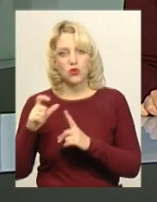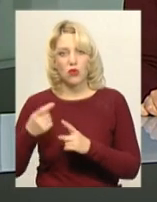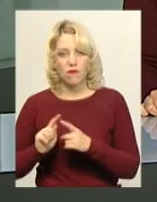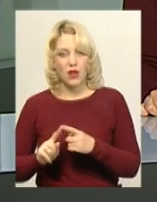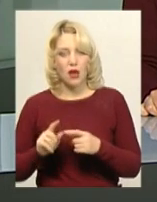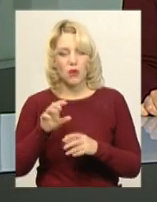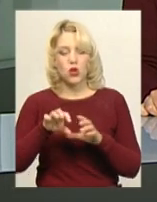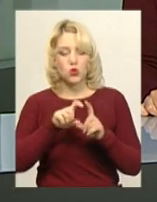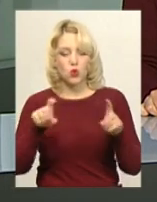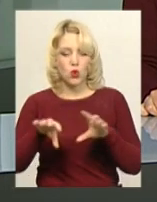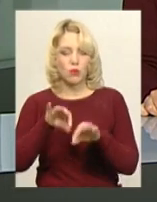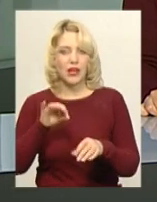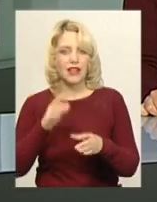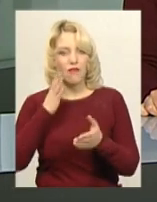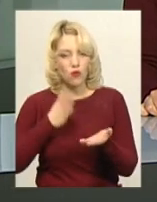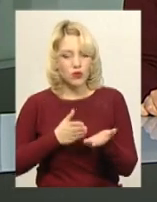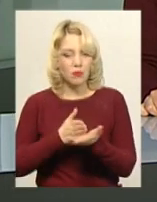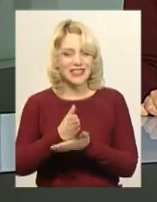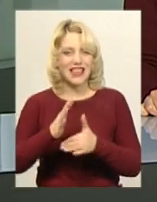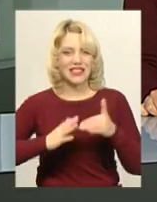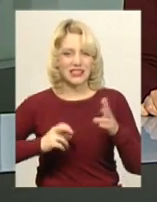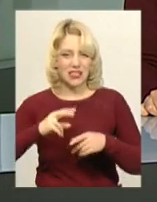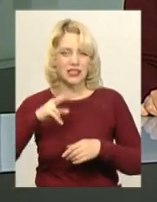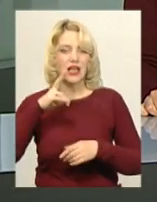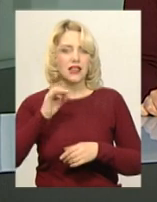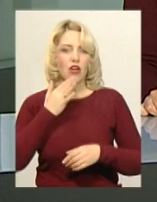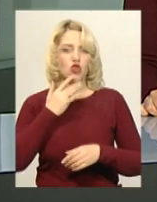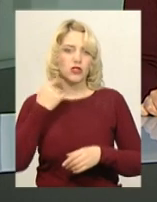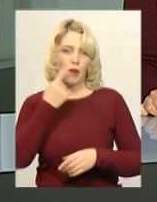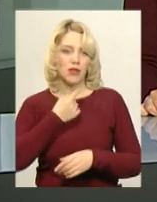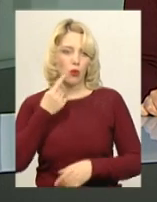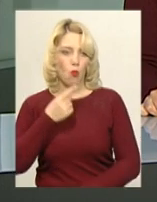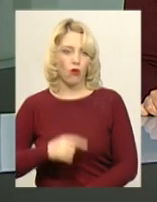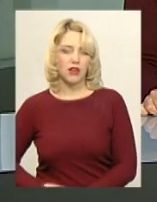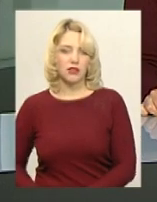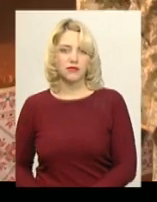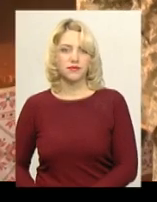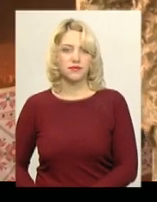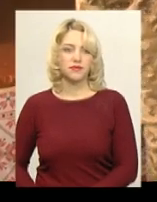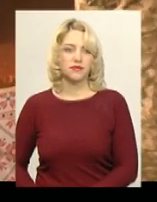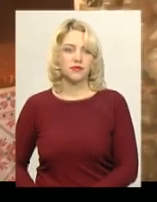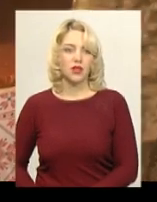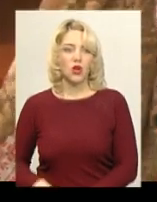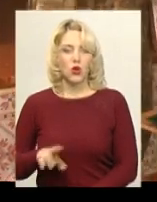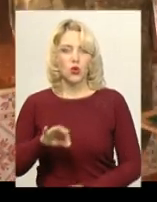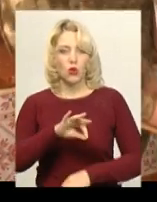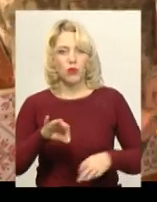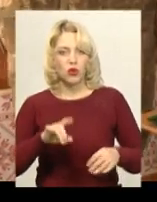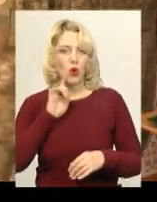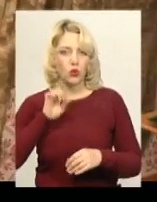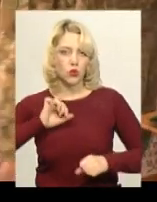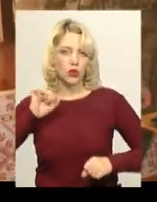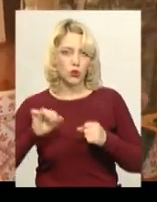школу обрали через вузьку спеціалізацію на іноземних мовах. Деталі далі у сюжеті. До проєкту «Юний друг